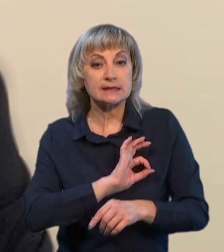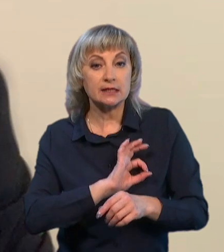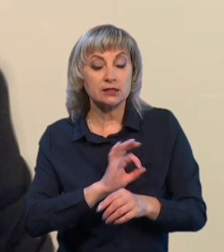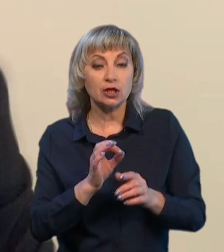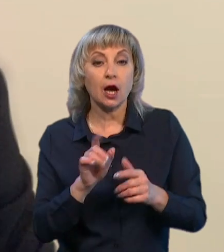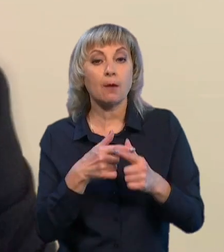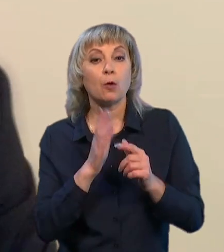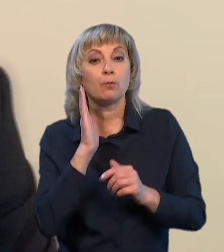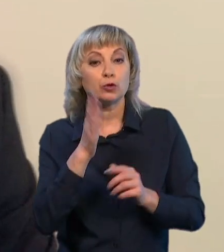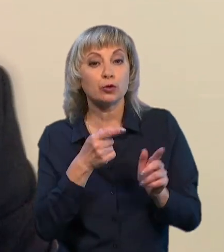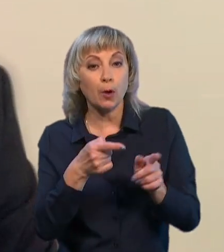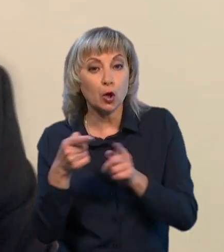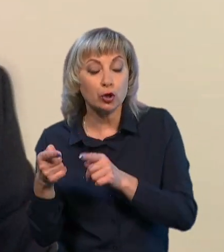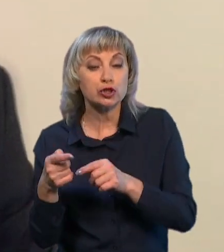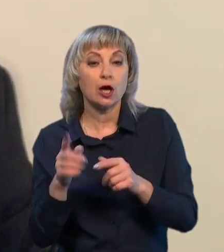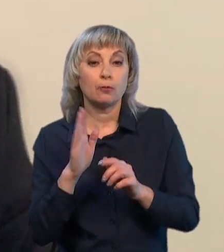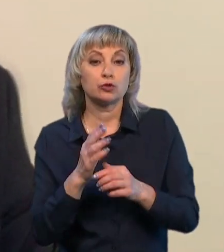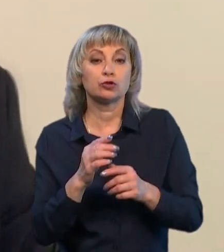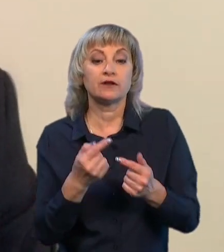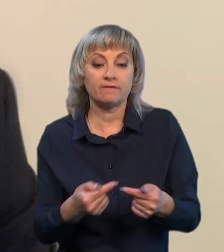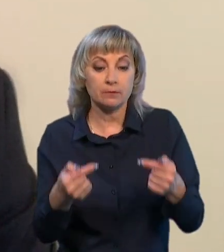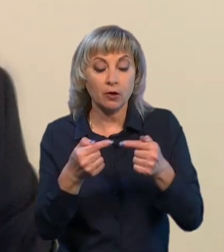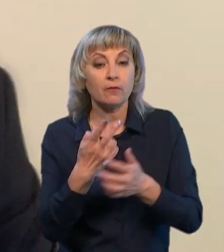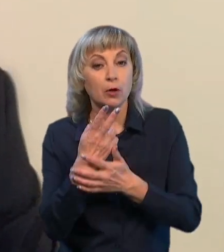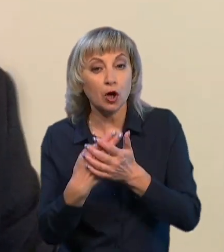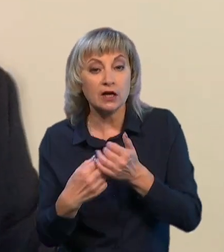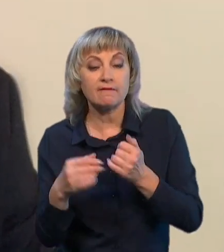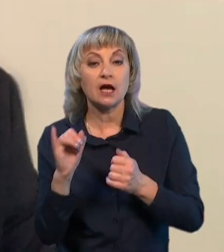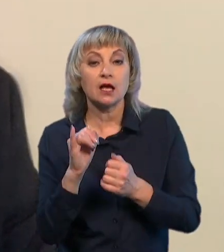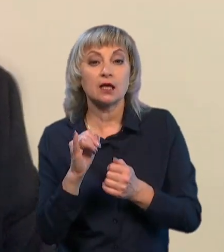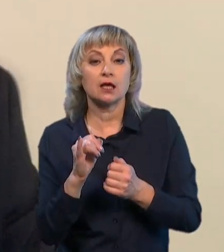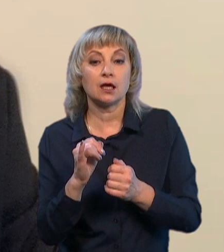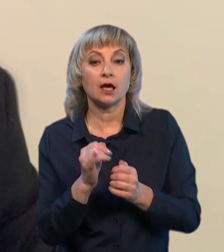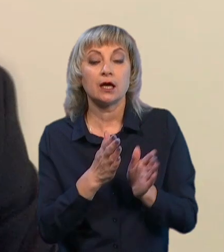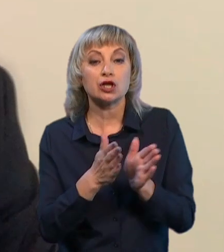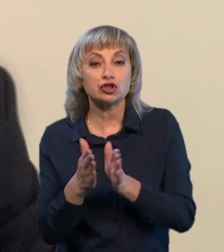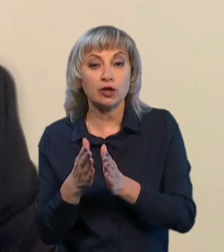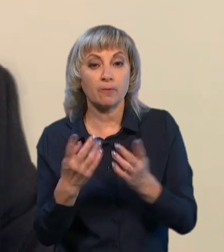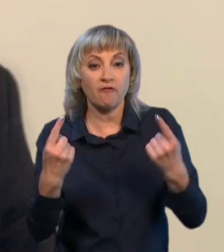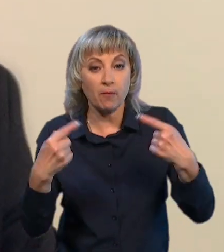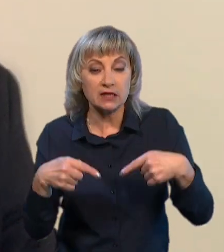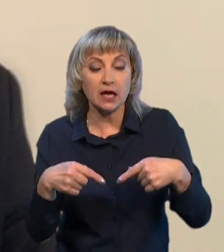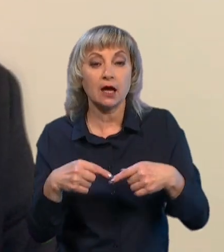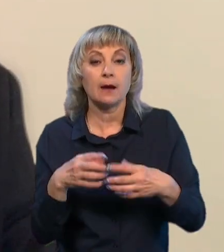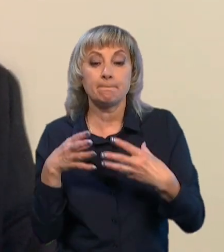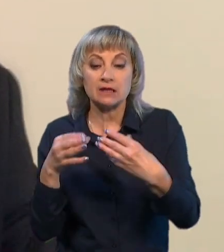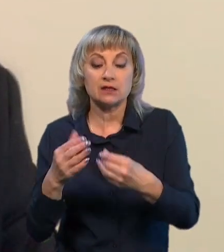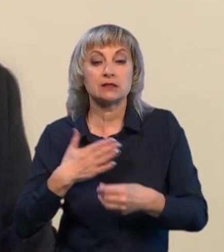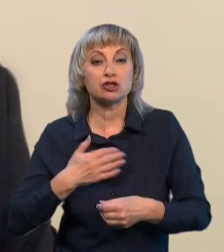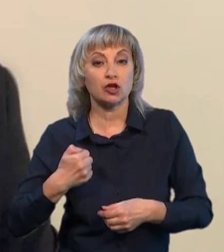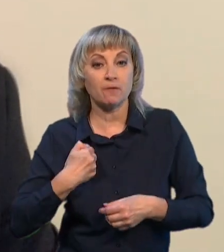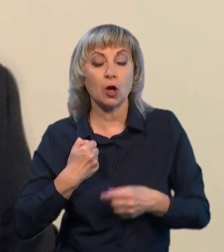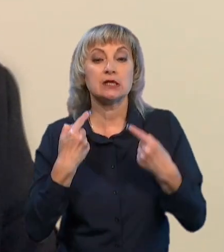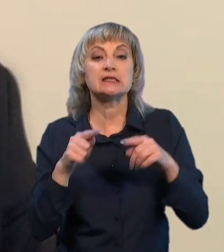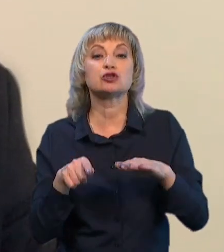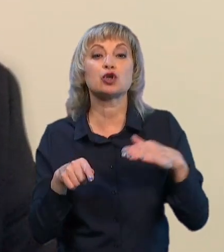погрожувати, або будуть відповідно програвати, і відповідно режим паде. І під тиском наших воїнів, а з іншого